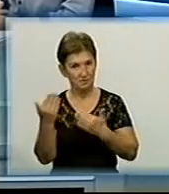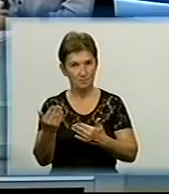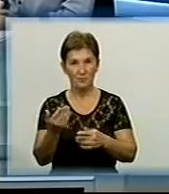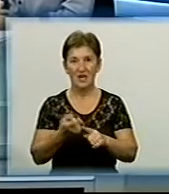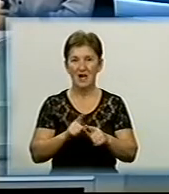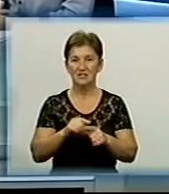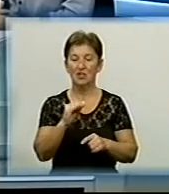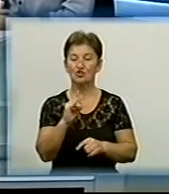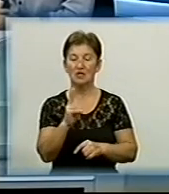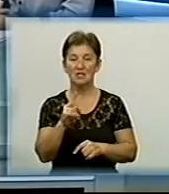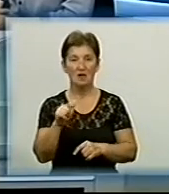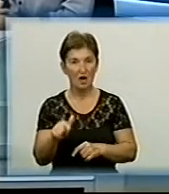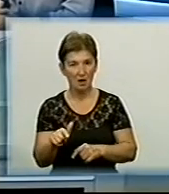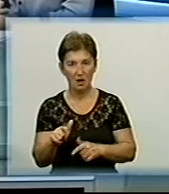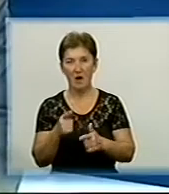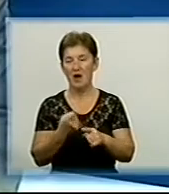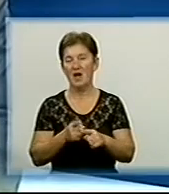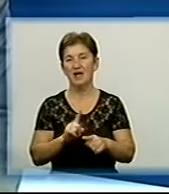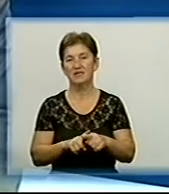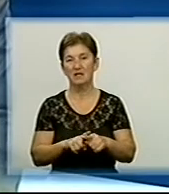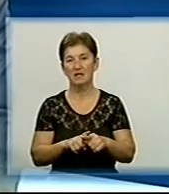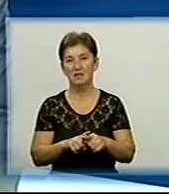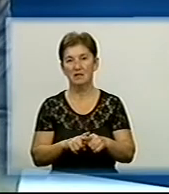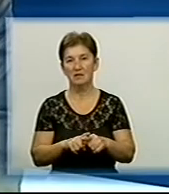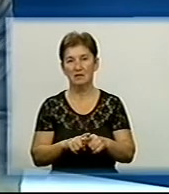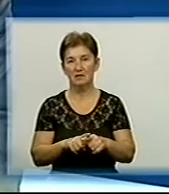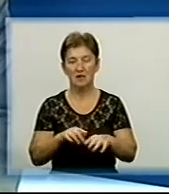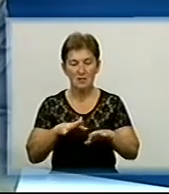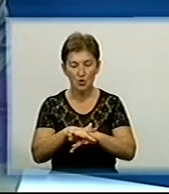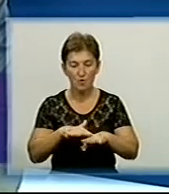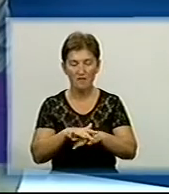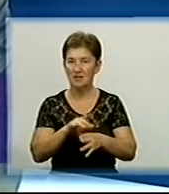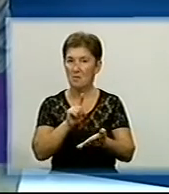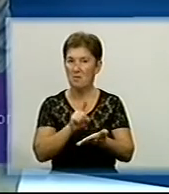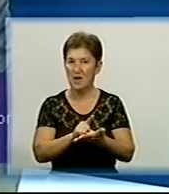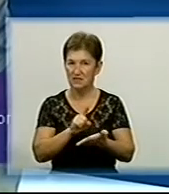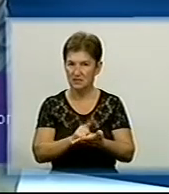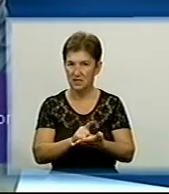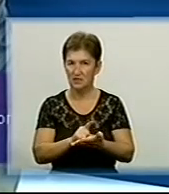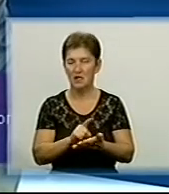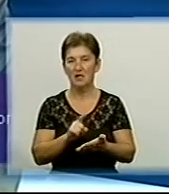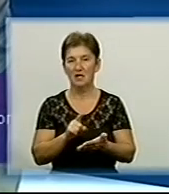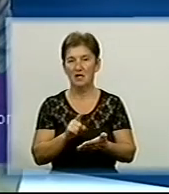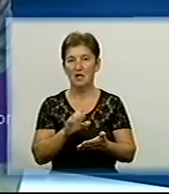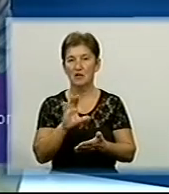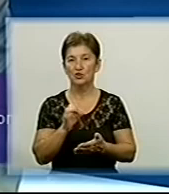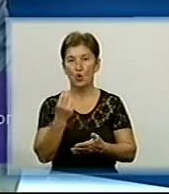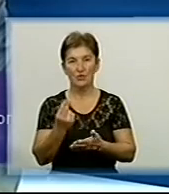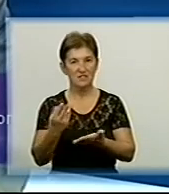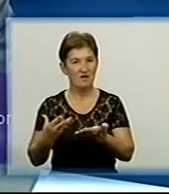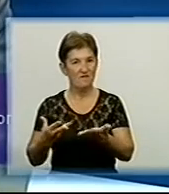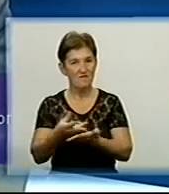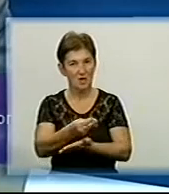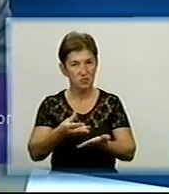жилищно-коммунальне хозяйство Це нарахування пенсійного забезпечення Це соціальні выплати